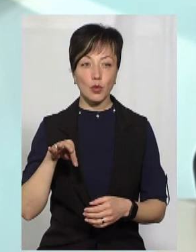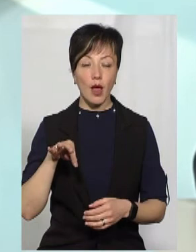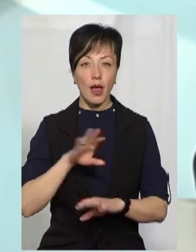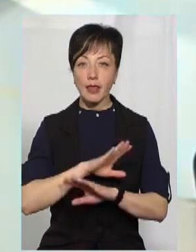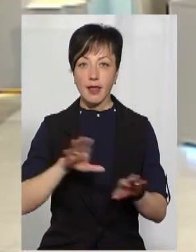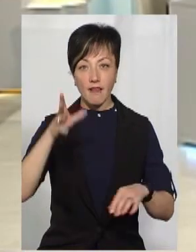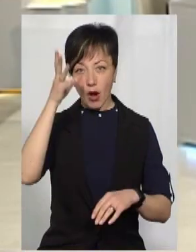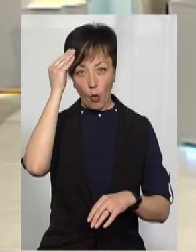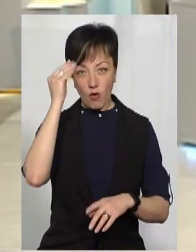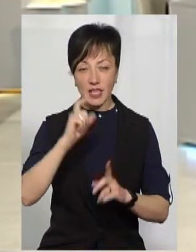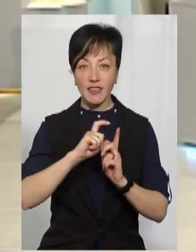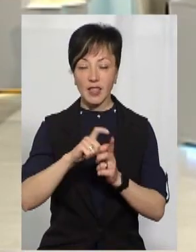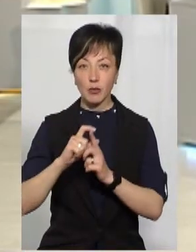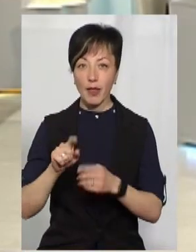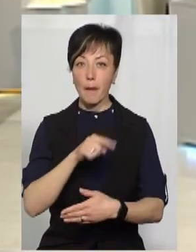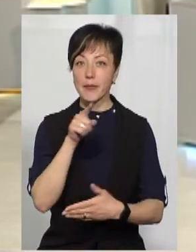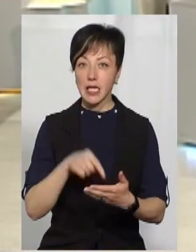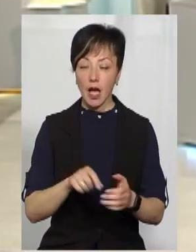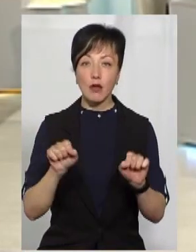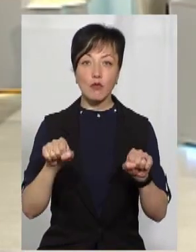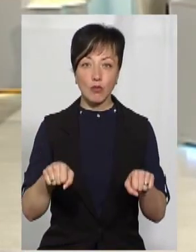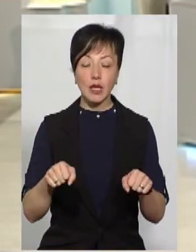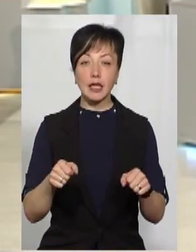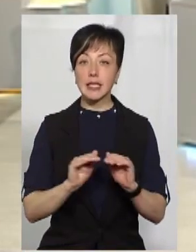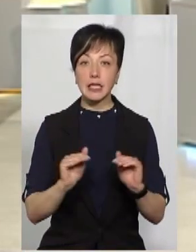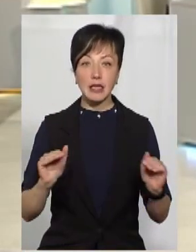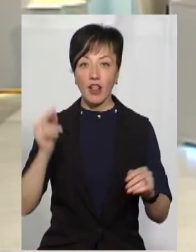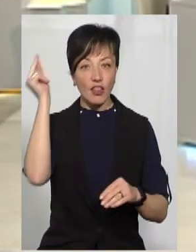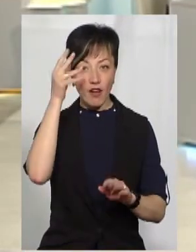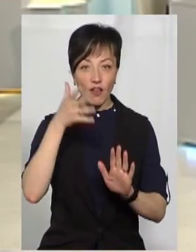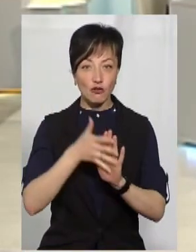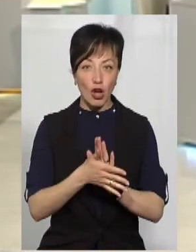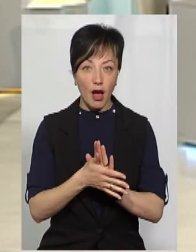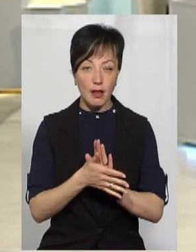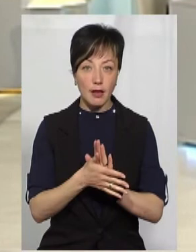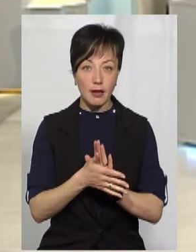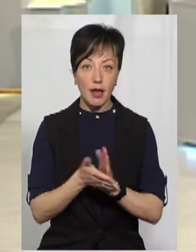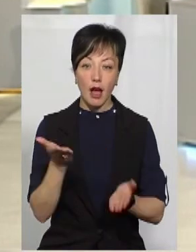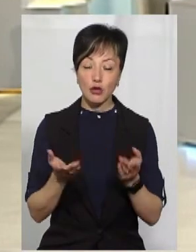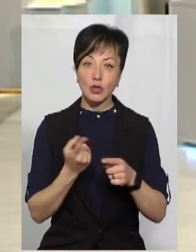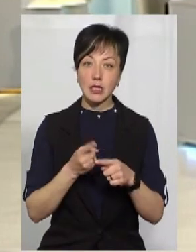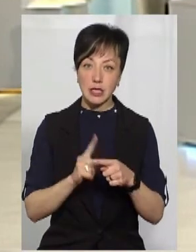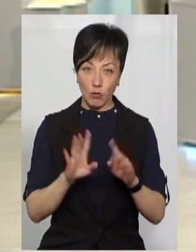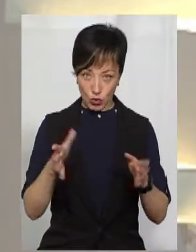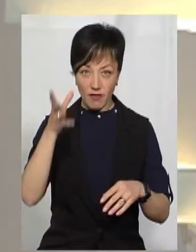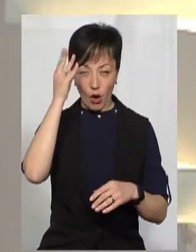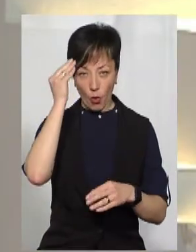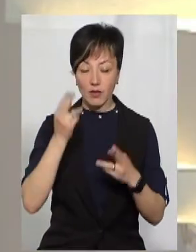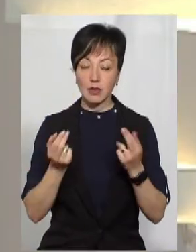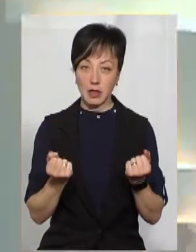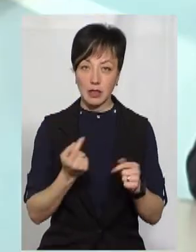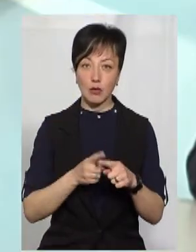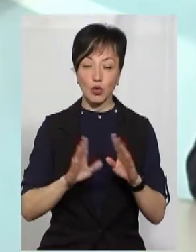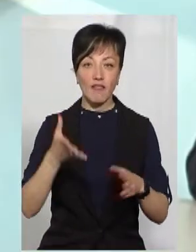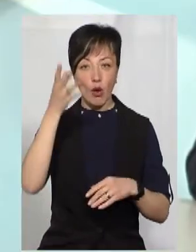відповіді на ті питання, які діти не вивчали, чи могли б не вивчати. Це буде враховано? Це буде